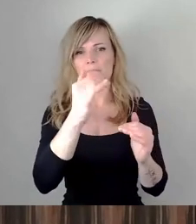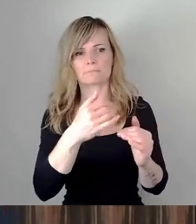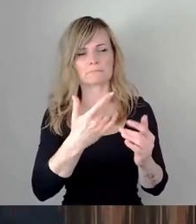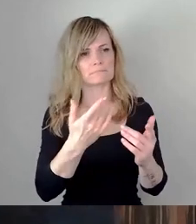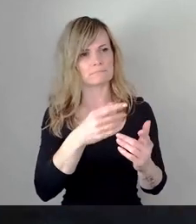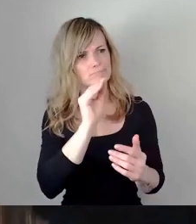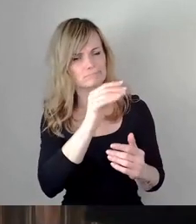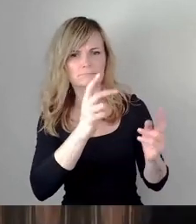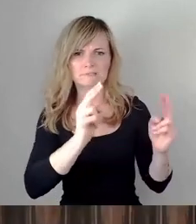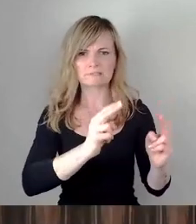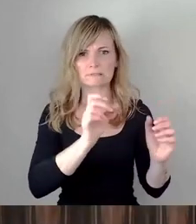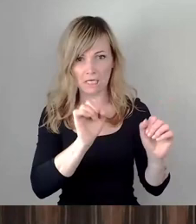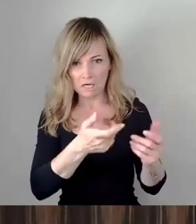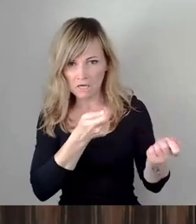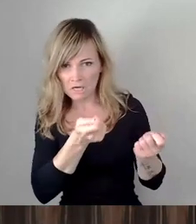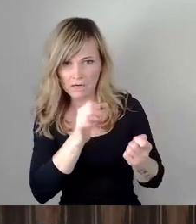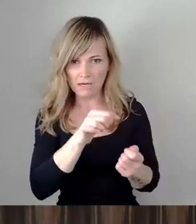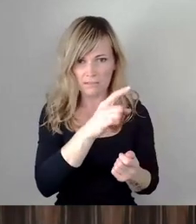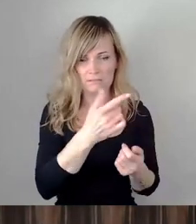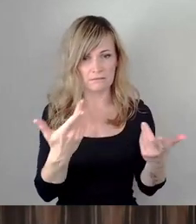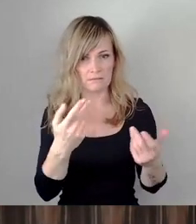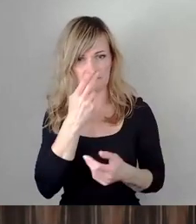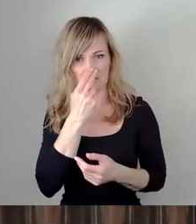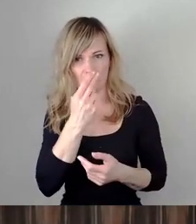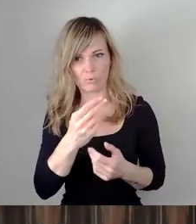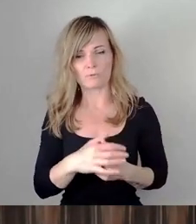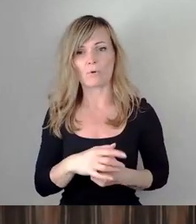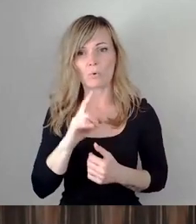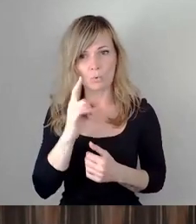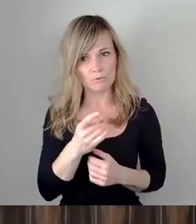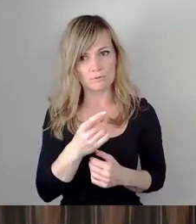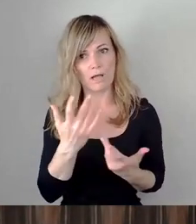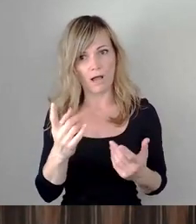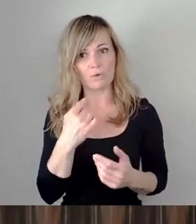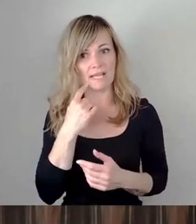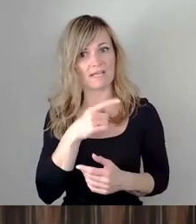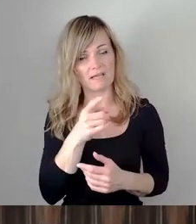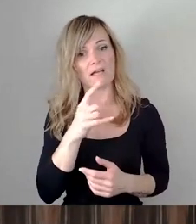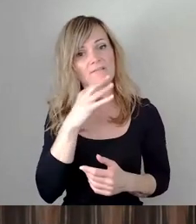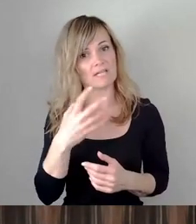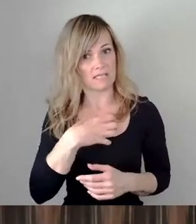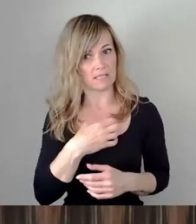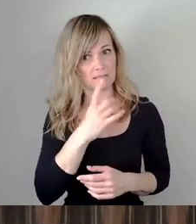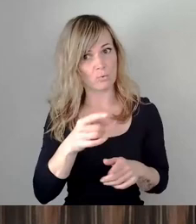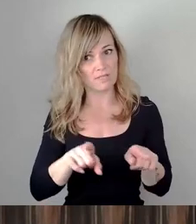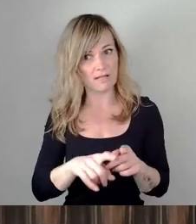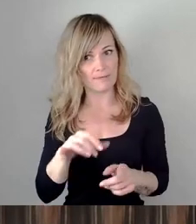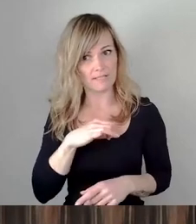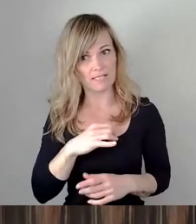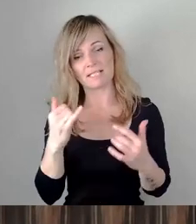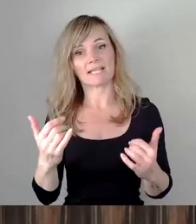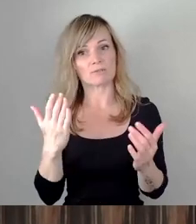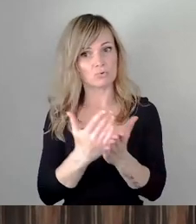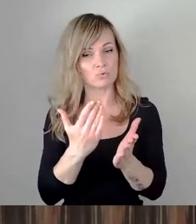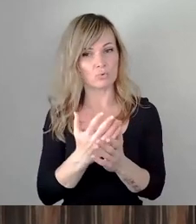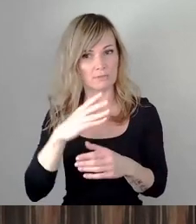zweite Frage damit im Zusammenhang auch sicherlich vieler Dresdner, gibt es bereits jetzt innerhalb der Stadt